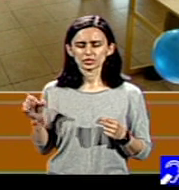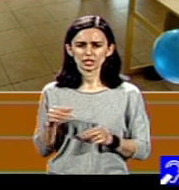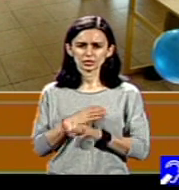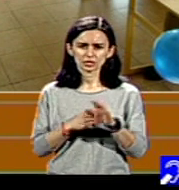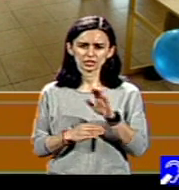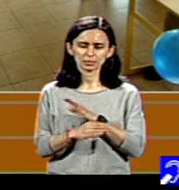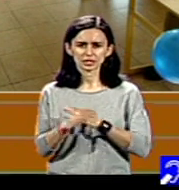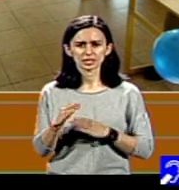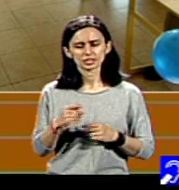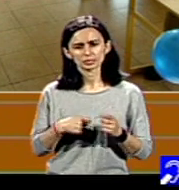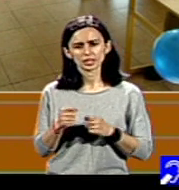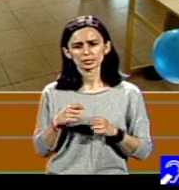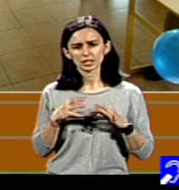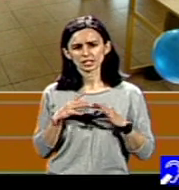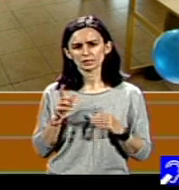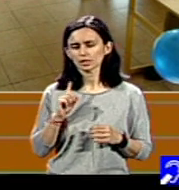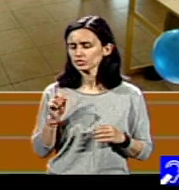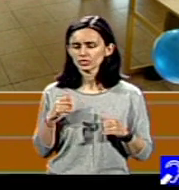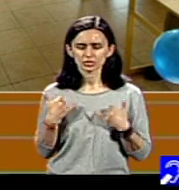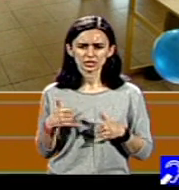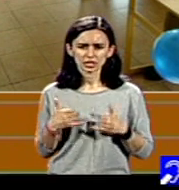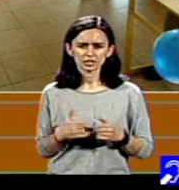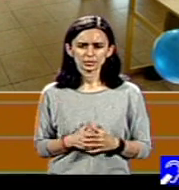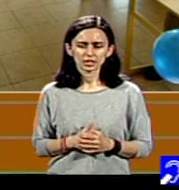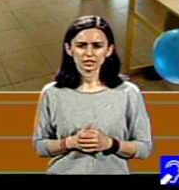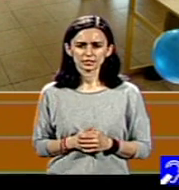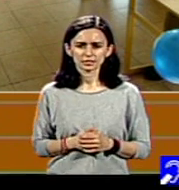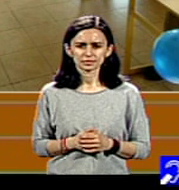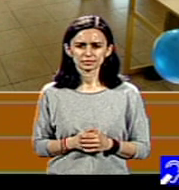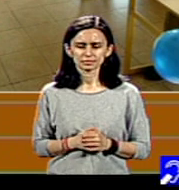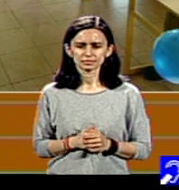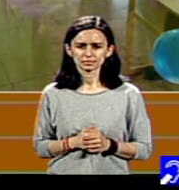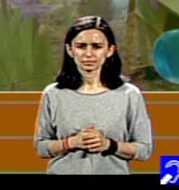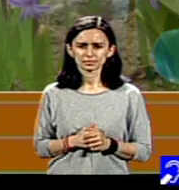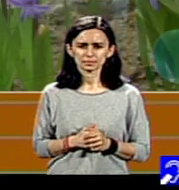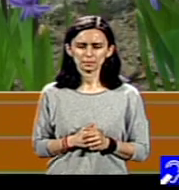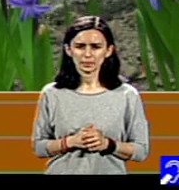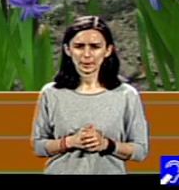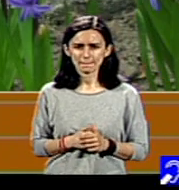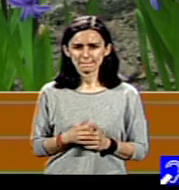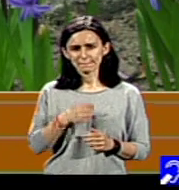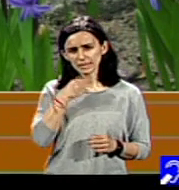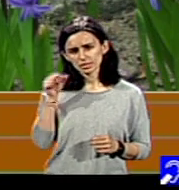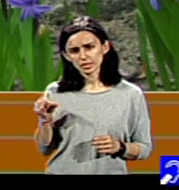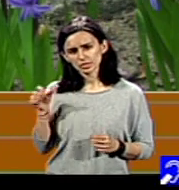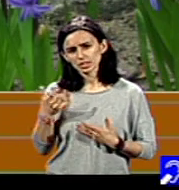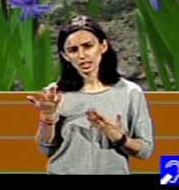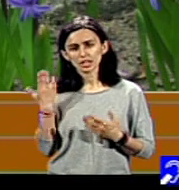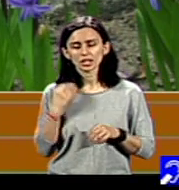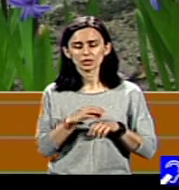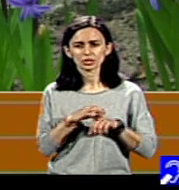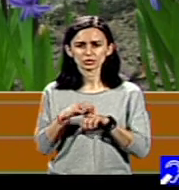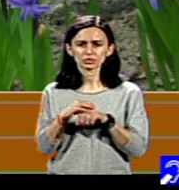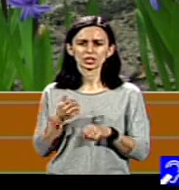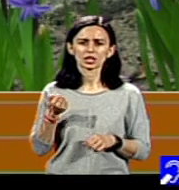liberă, ceea ce nu s-a întâmplat, inclusiv, sau, mă rog, în special, spuneau cei care erau atunci la conducerea NPD